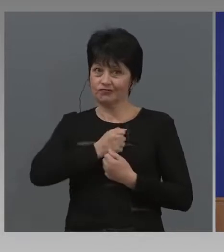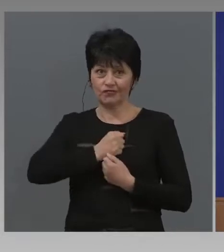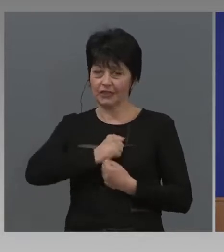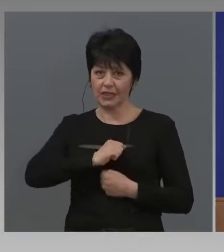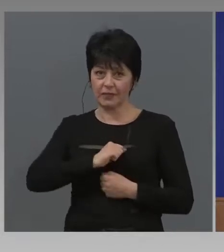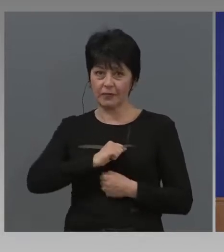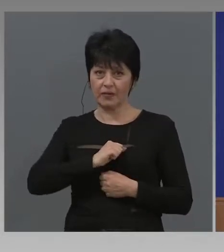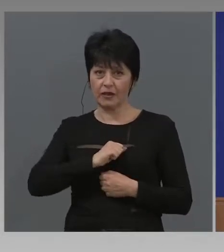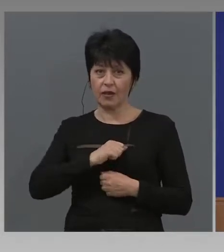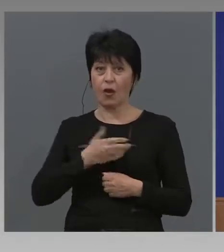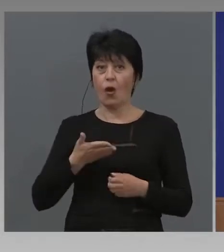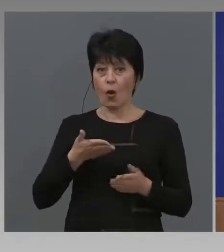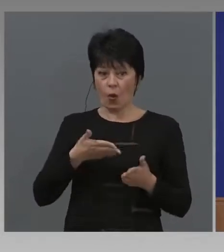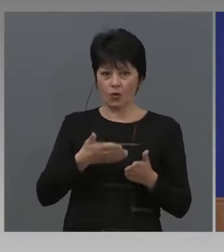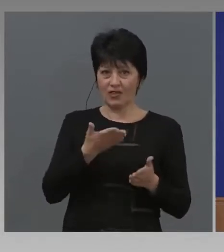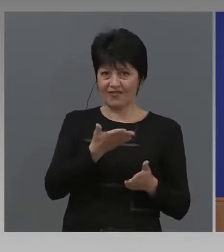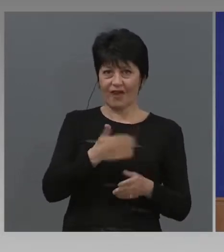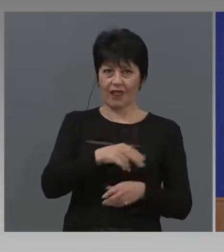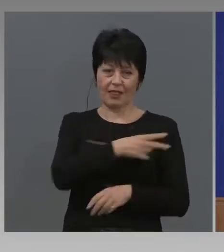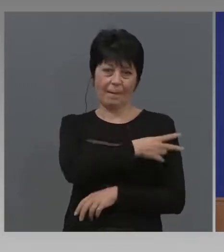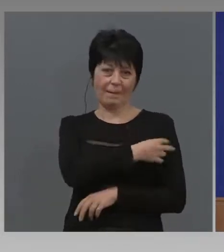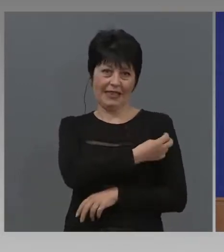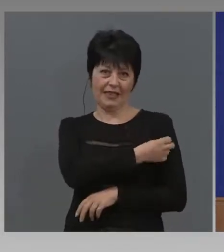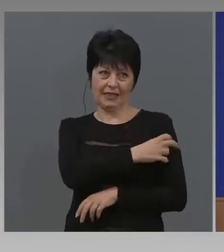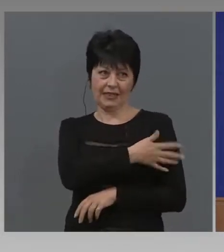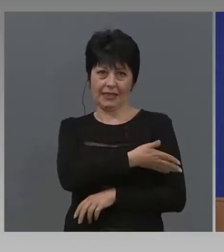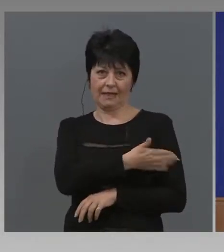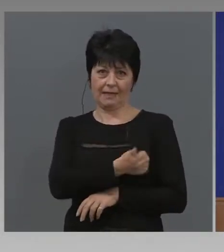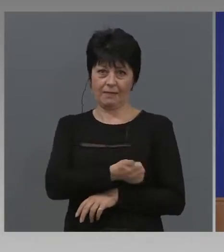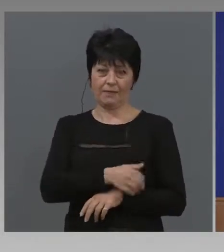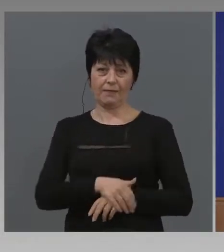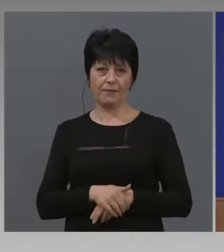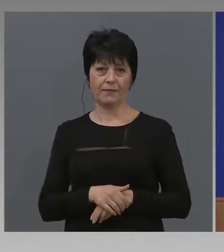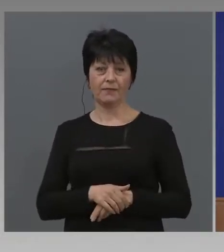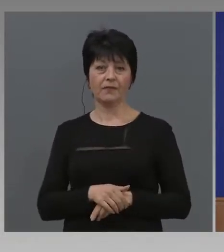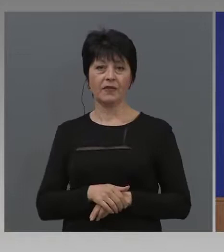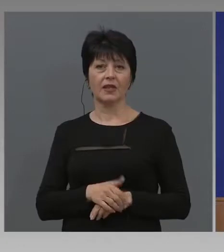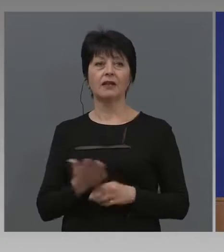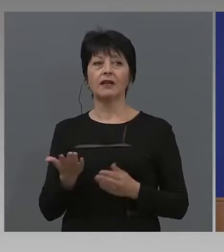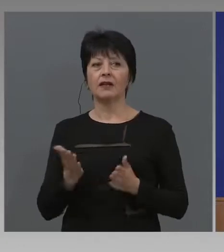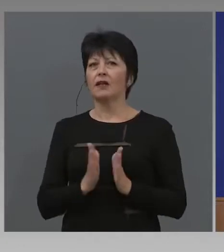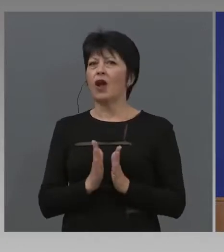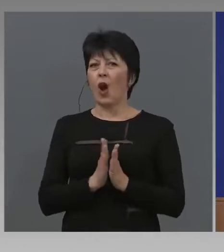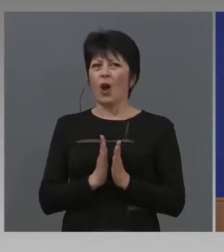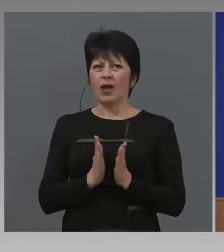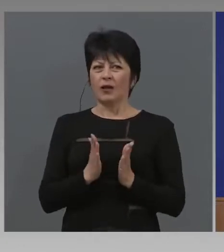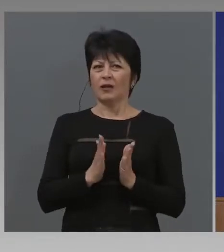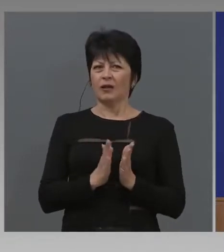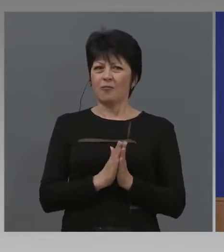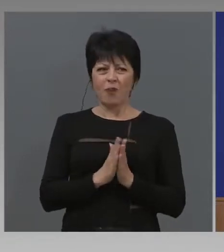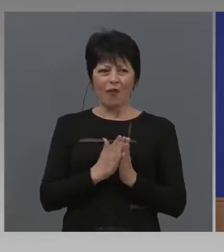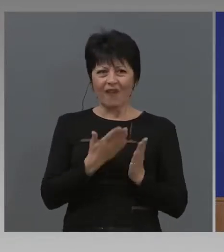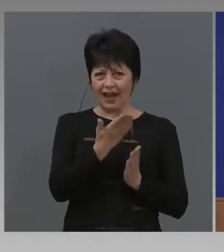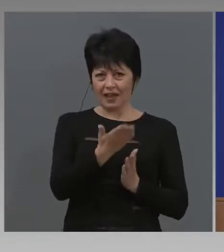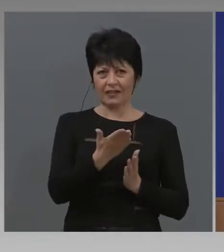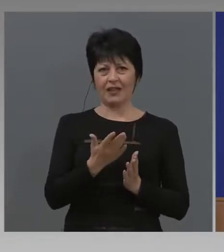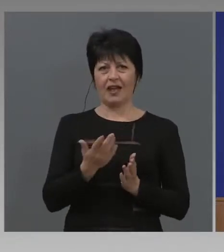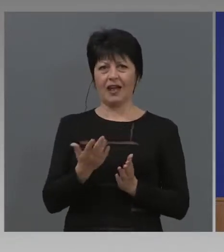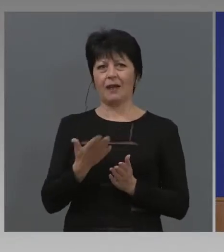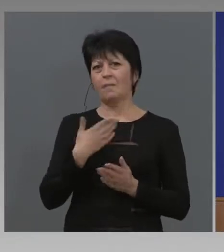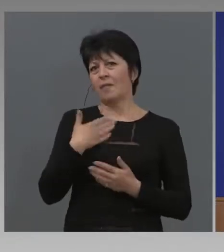освен медицинската. От друга страна, още един въпрос. Похвалихте, поблагодарихте на МВР